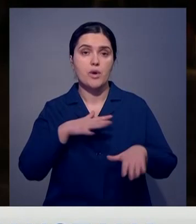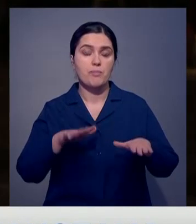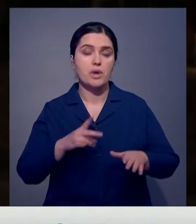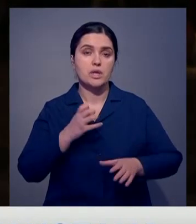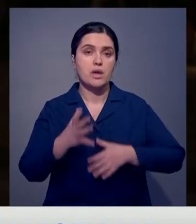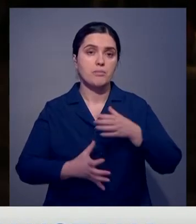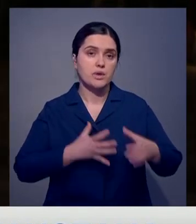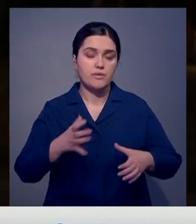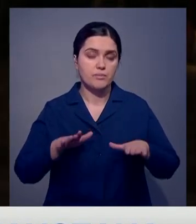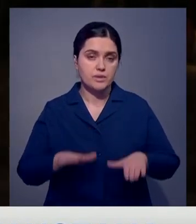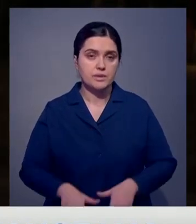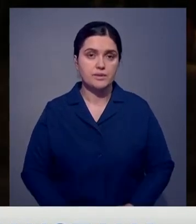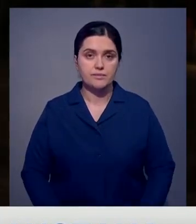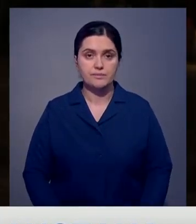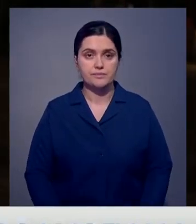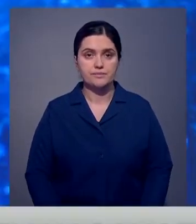мировой арене.